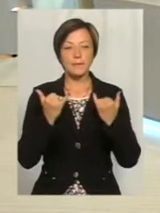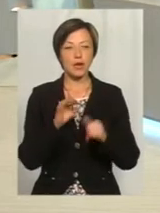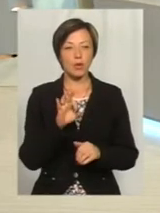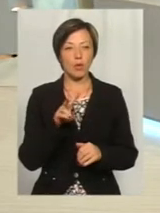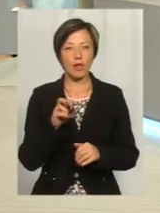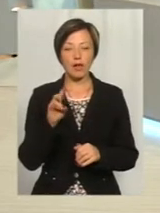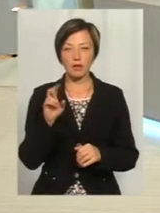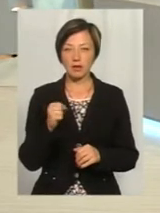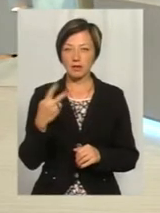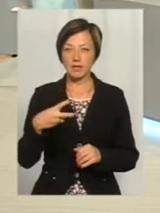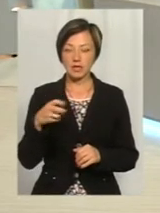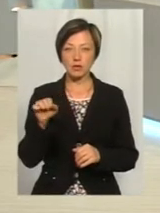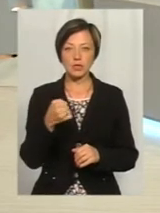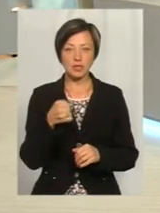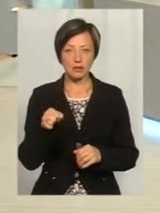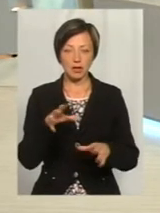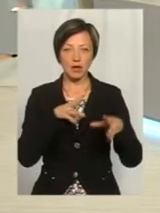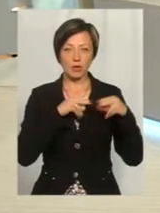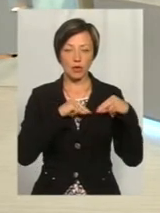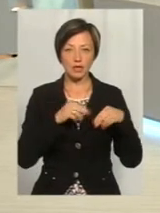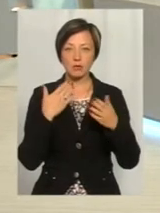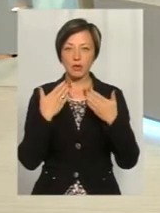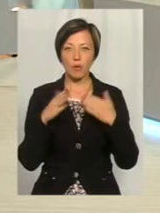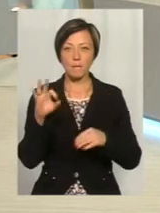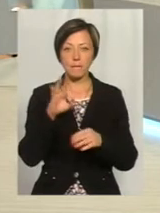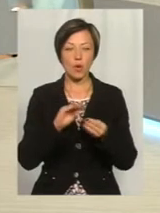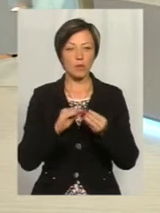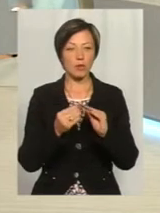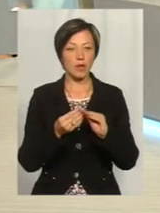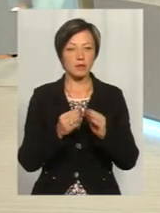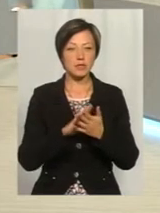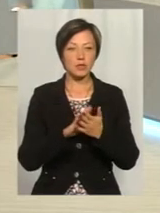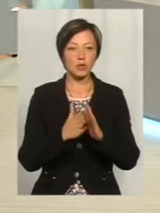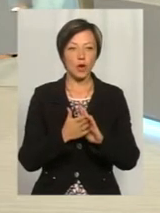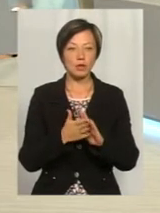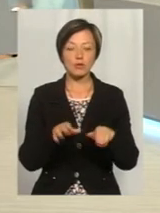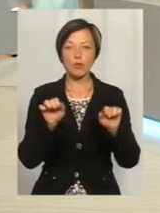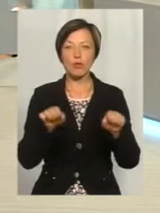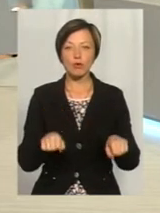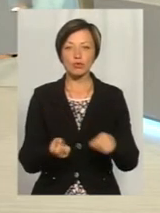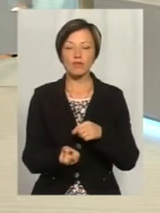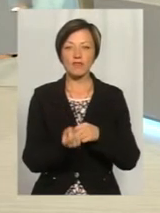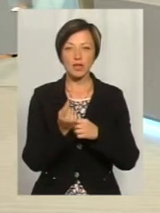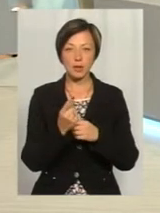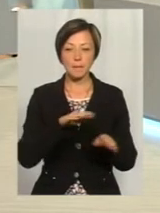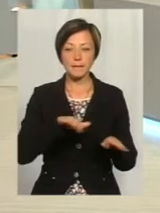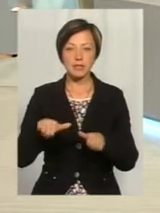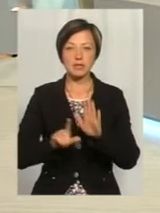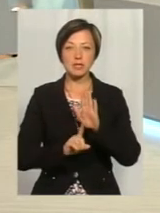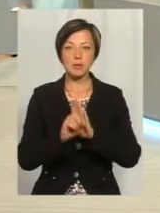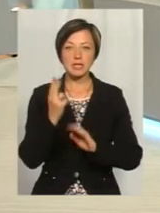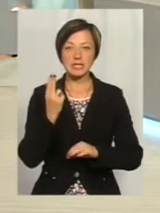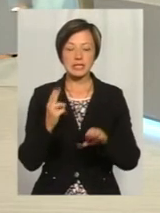серпня з моєю колегою Юною Мітрашко ви спілкувалися про проблемні ситуації, які можуть виникнути після запуску